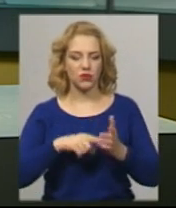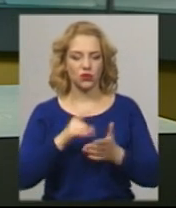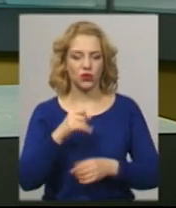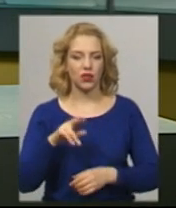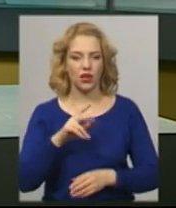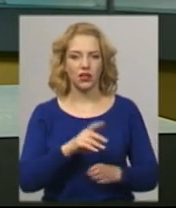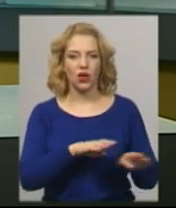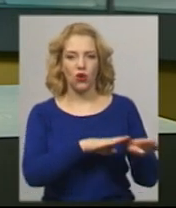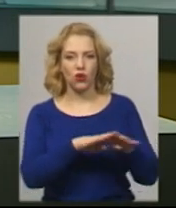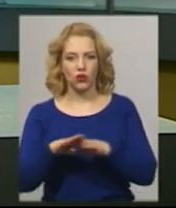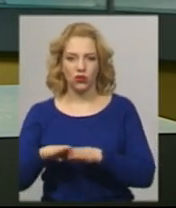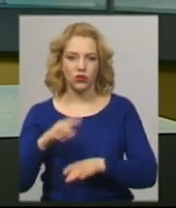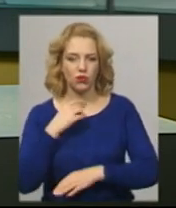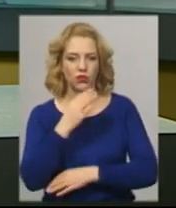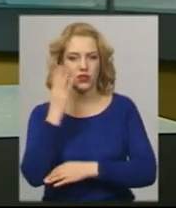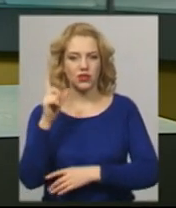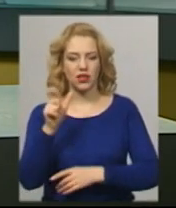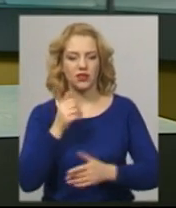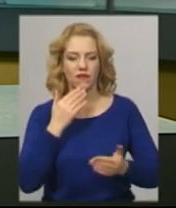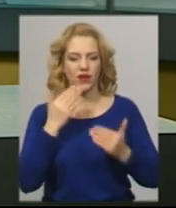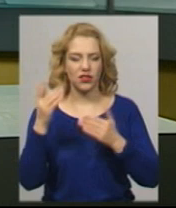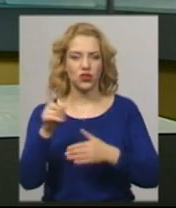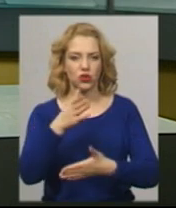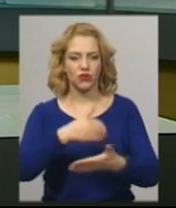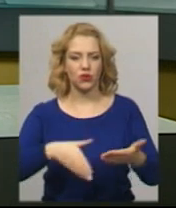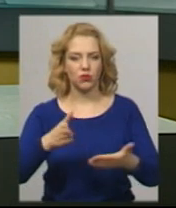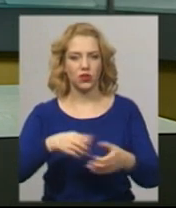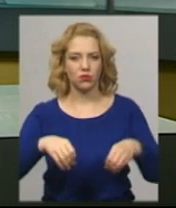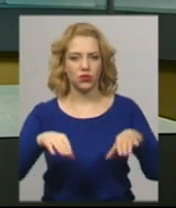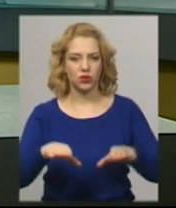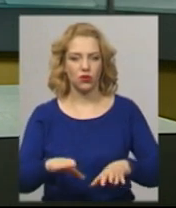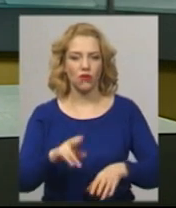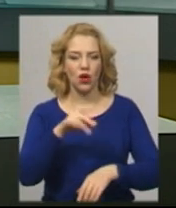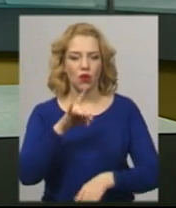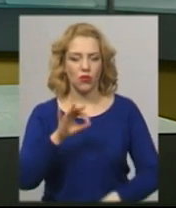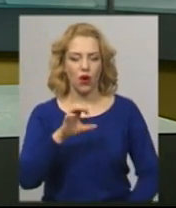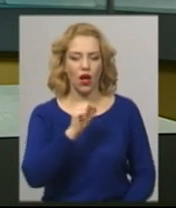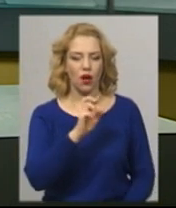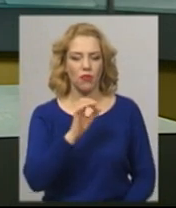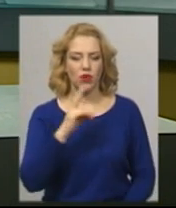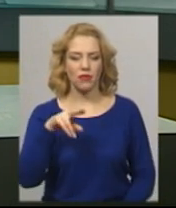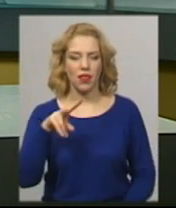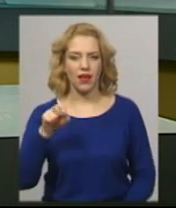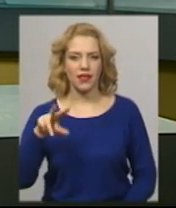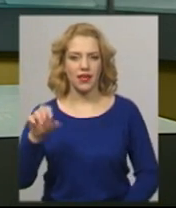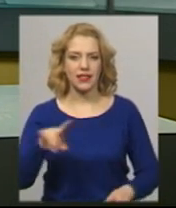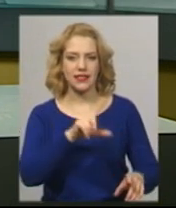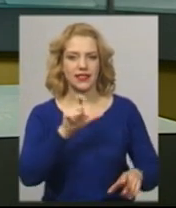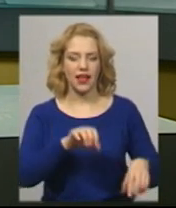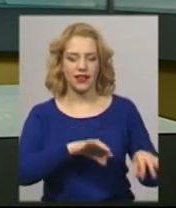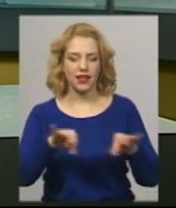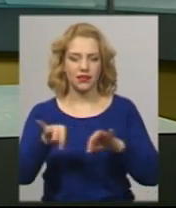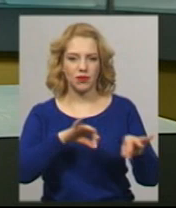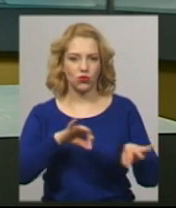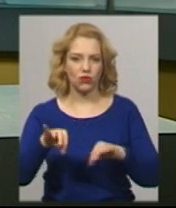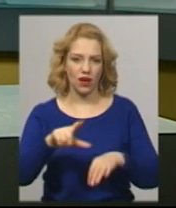проголосували за звернення щодо відміни постанови про абонплату за транспортування газу. Звернення направлять до президента та прем'єр-міністра